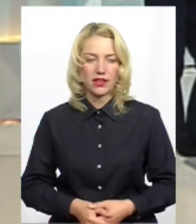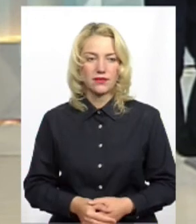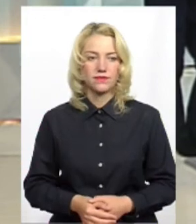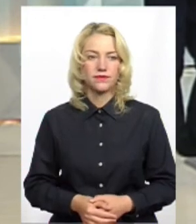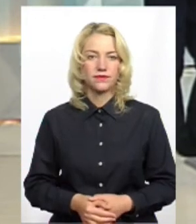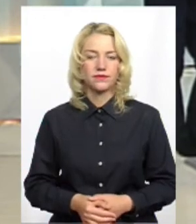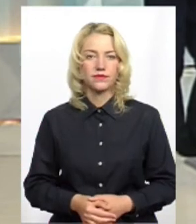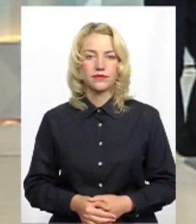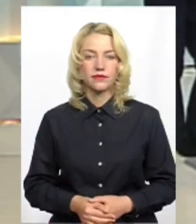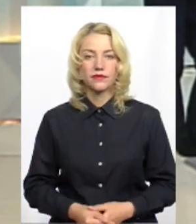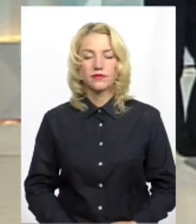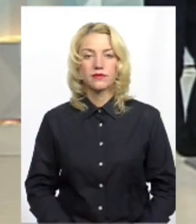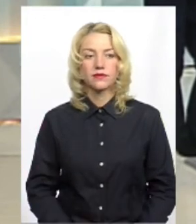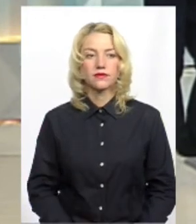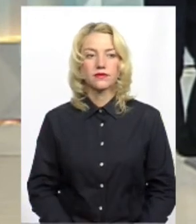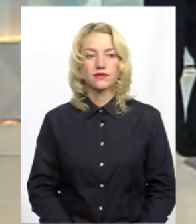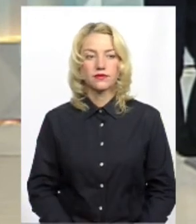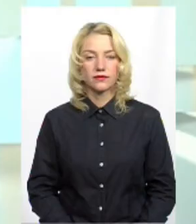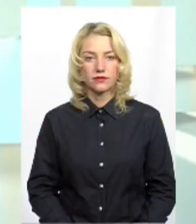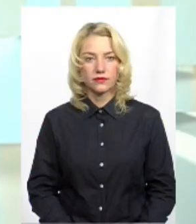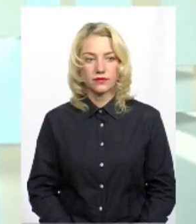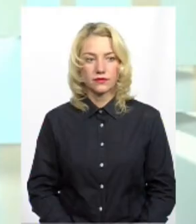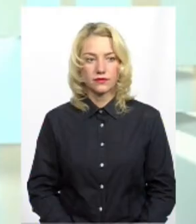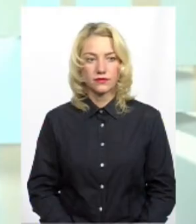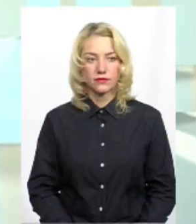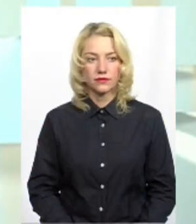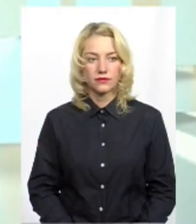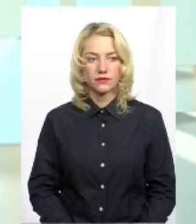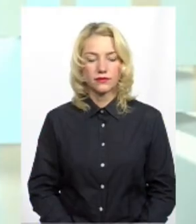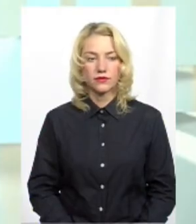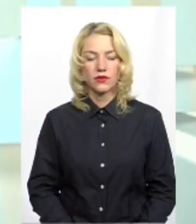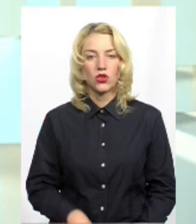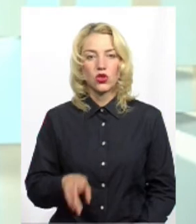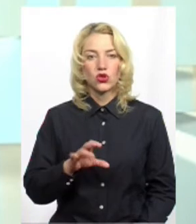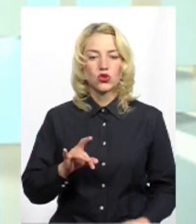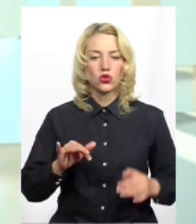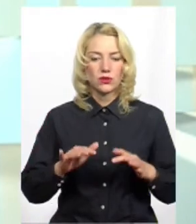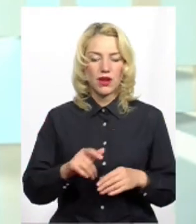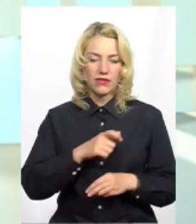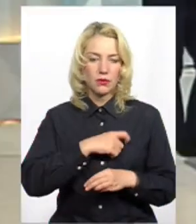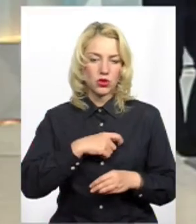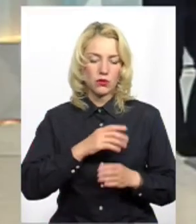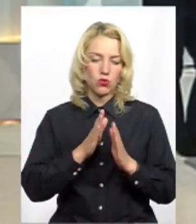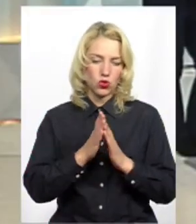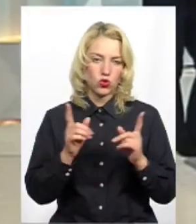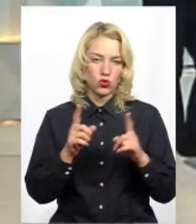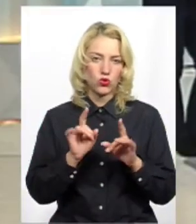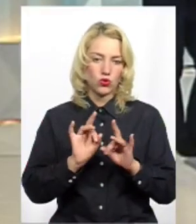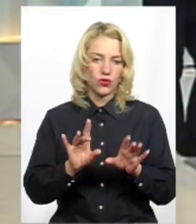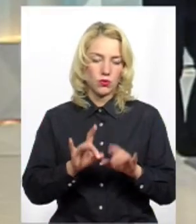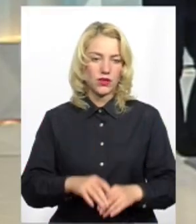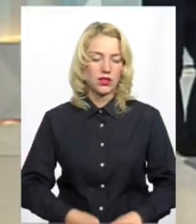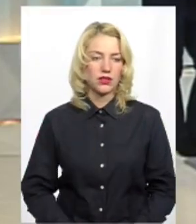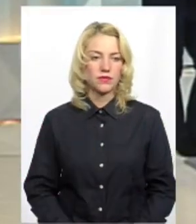маємо низку бліц-питань стосовно справ депутатських. Прошу відповідати словом або словосполученням.